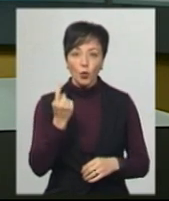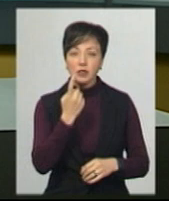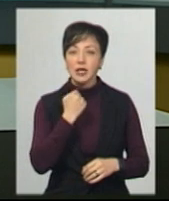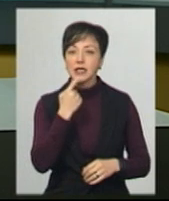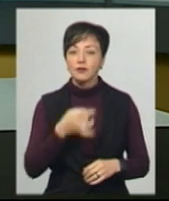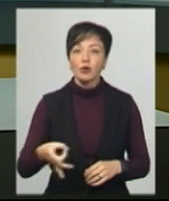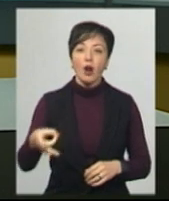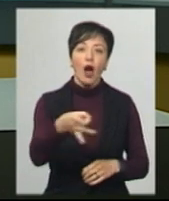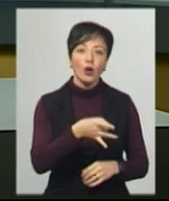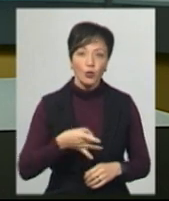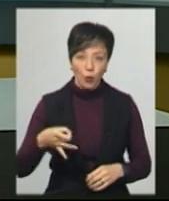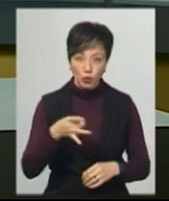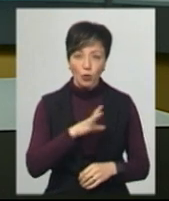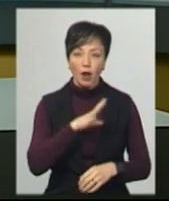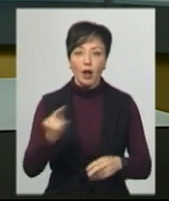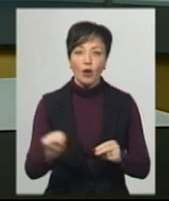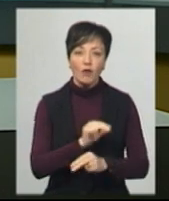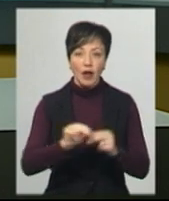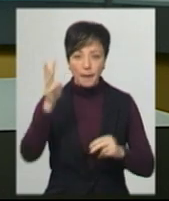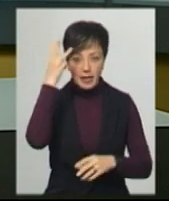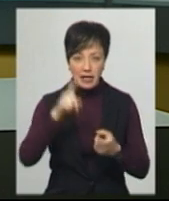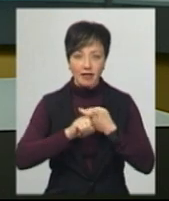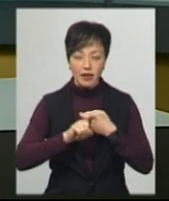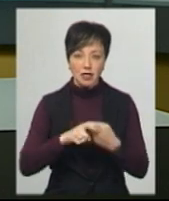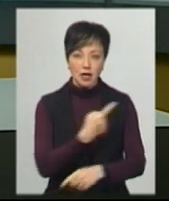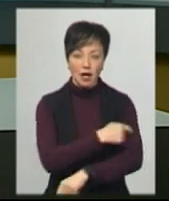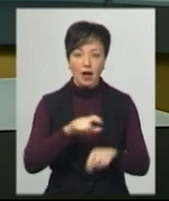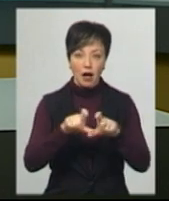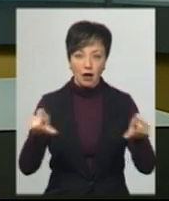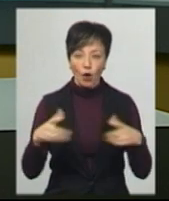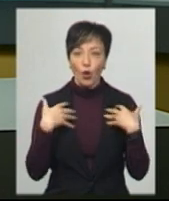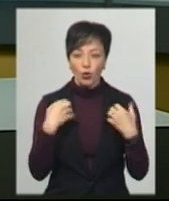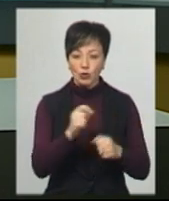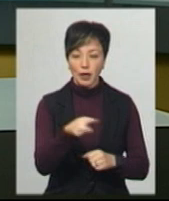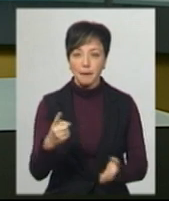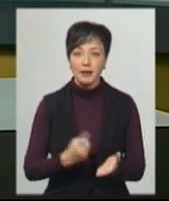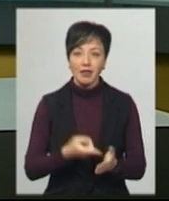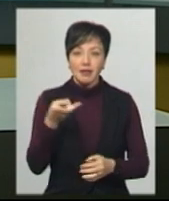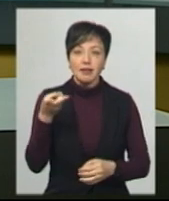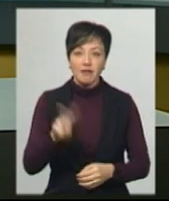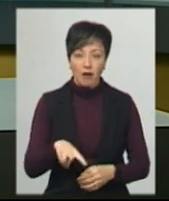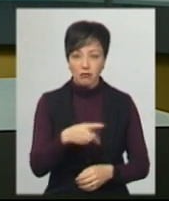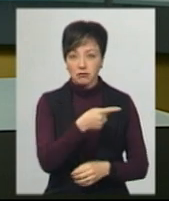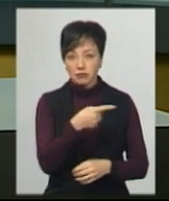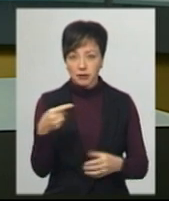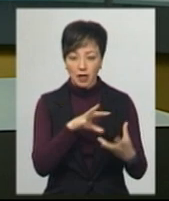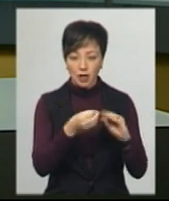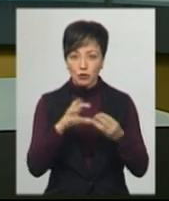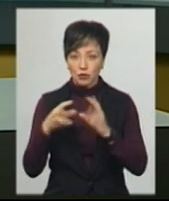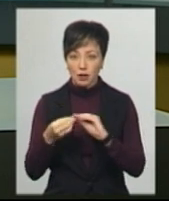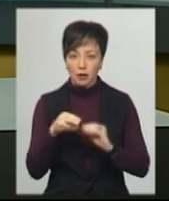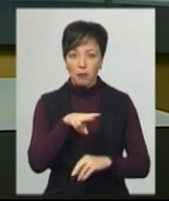Красилівського району, які лікувалися в Хмельницькій інфекційній лікарні. Одужання їх підтверджено двома негативними результатами